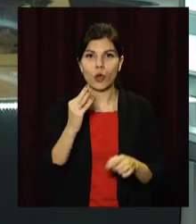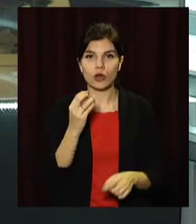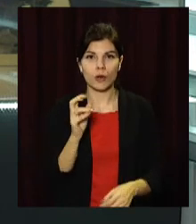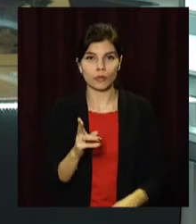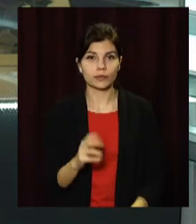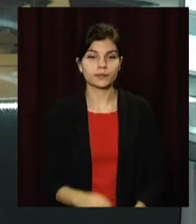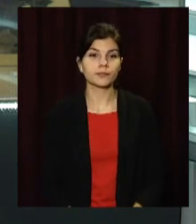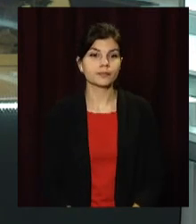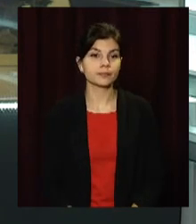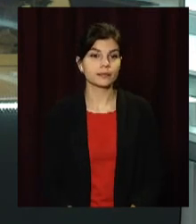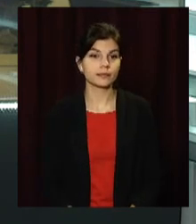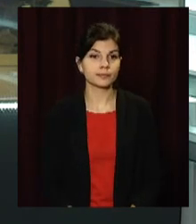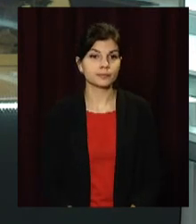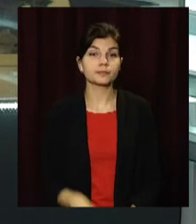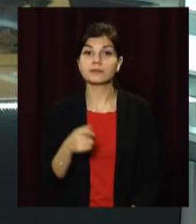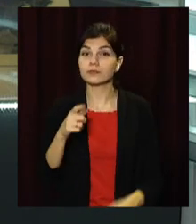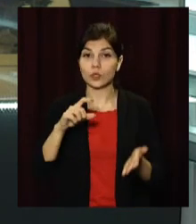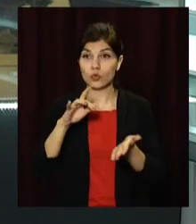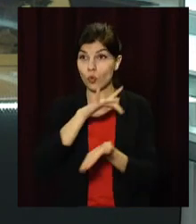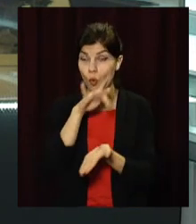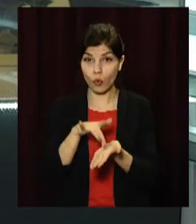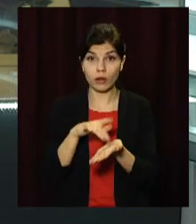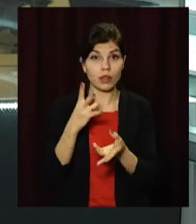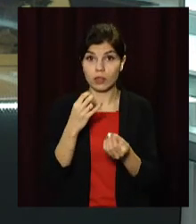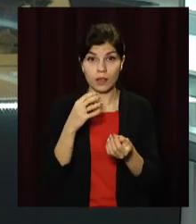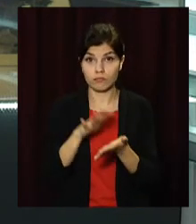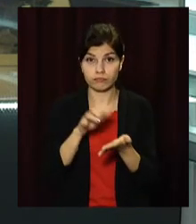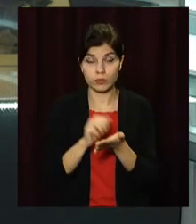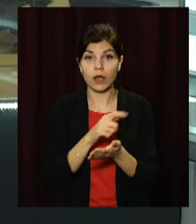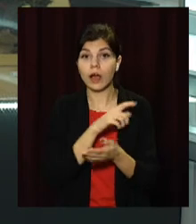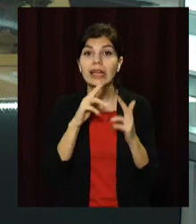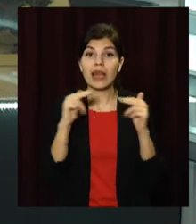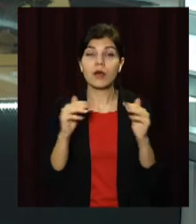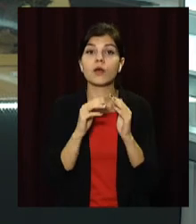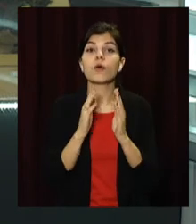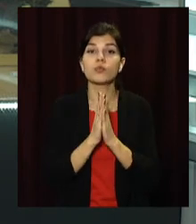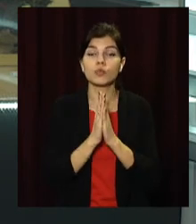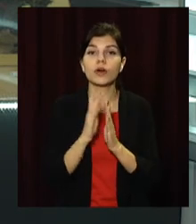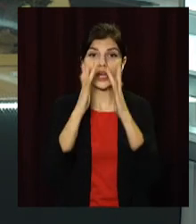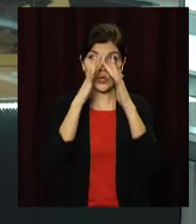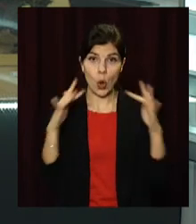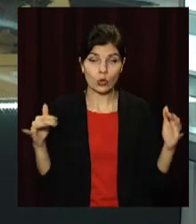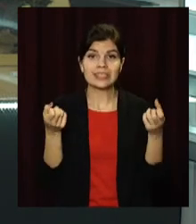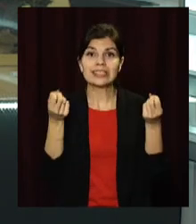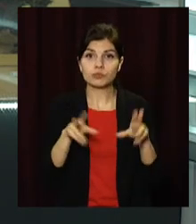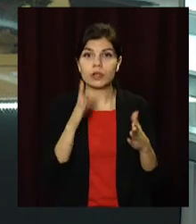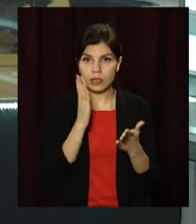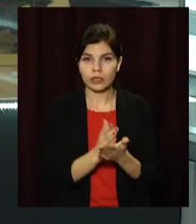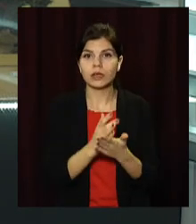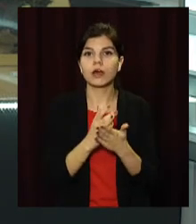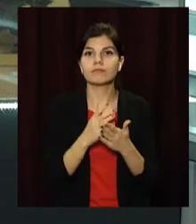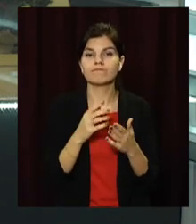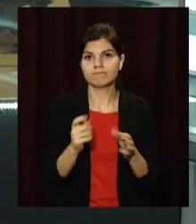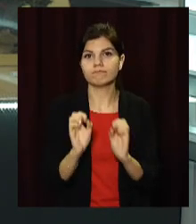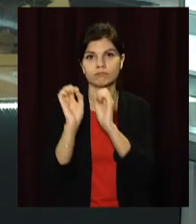Не засмічувати місто, а принести користь. Дніпрян просять здавати свої новорічні ялинки до спеціальних пунктів переробки,